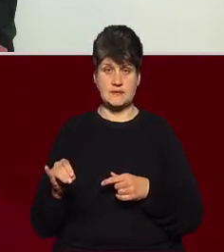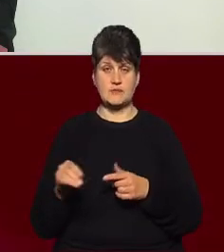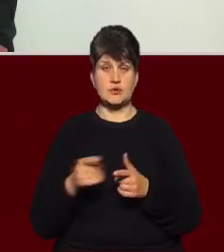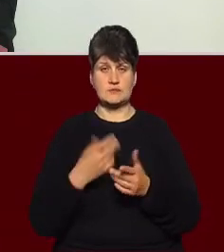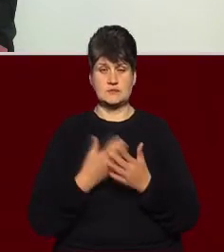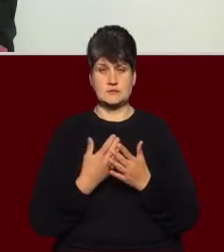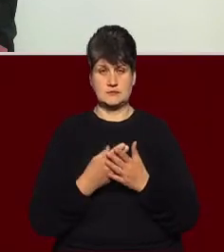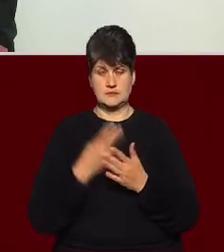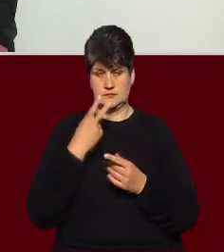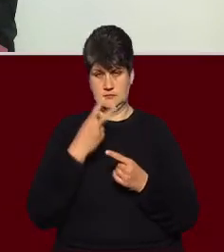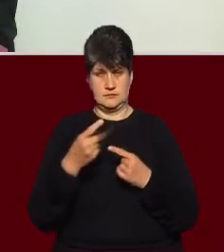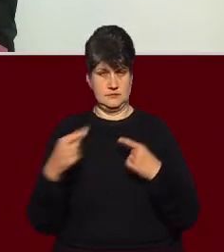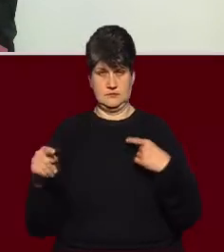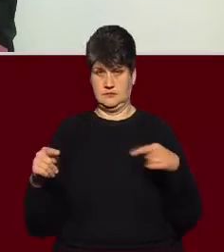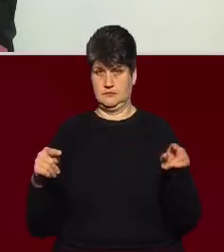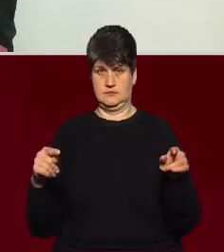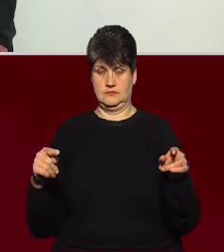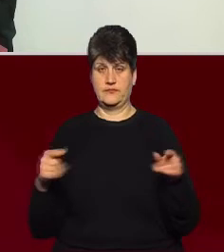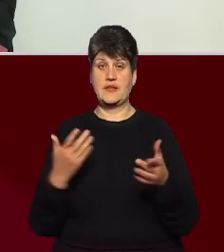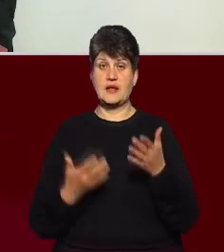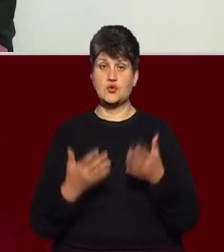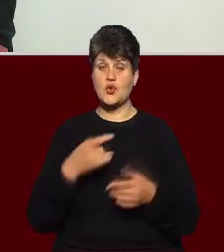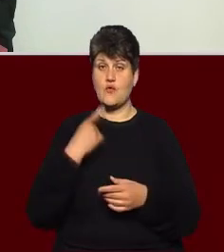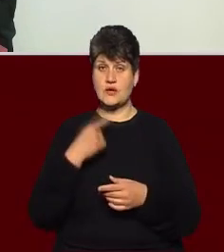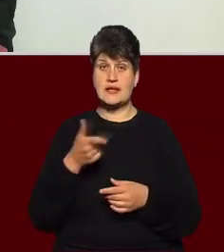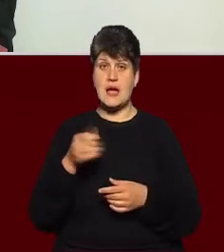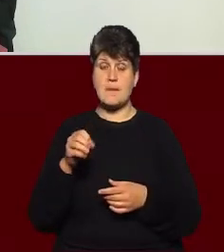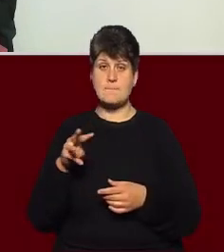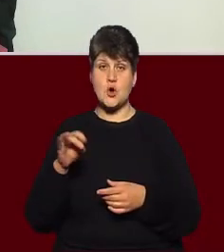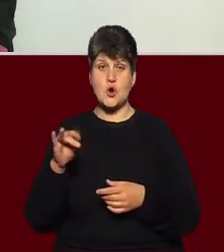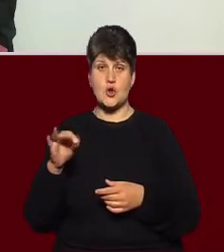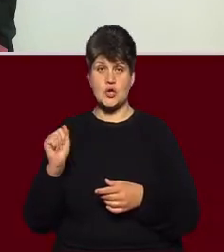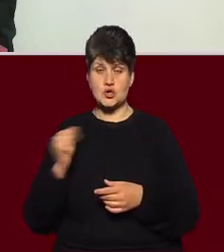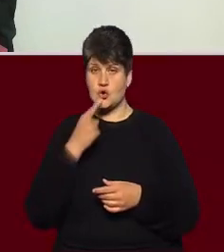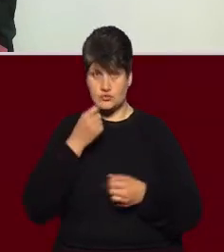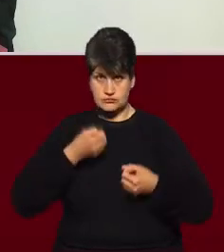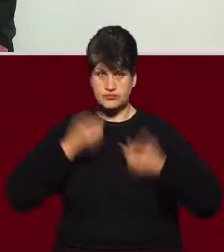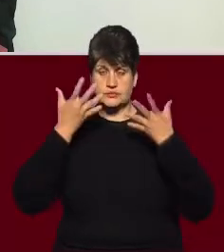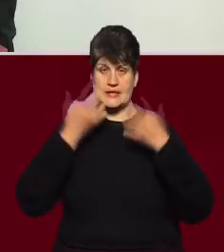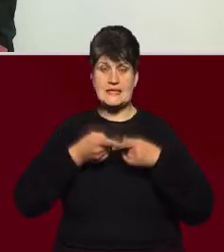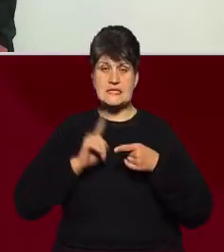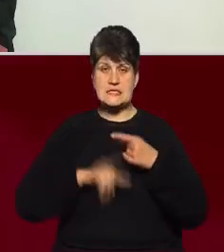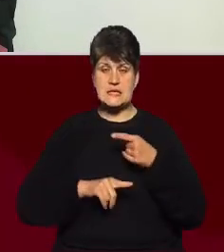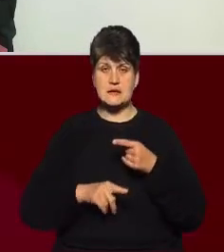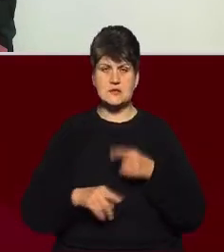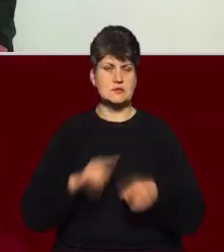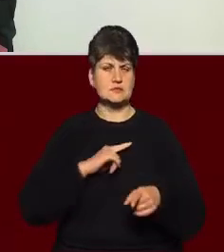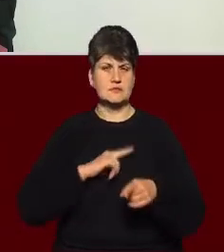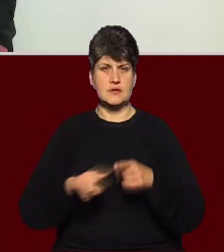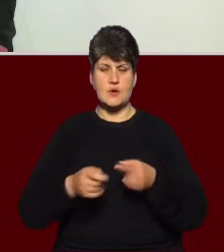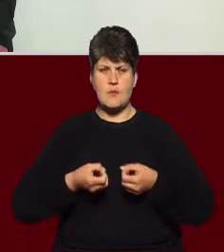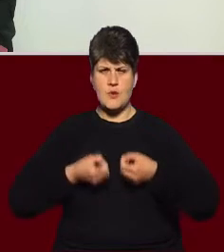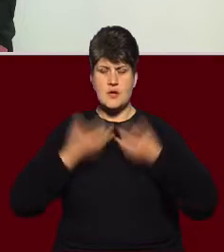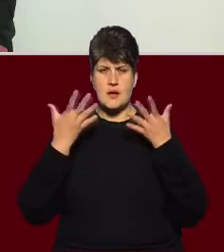протилежна. Якщо говорити про геморрагічний інсульт, то це раптова поява різкого, кінжального, так званого